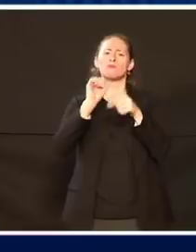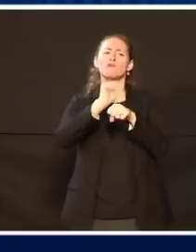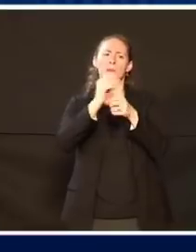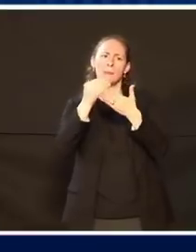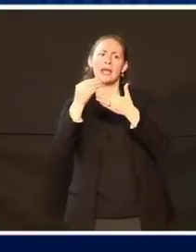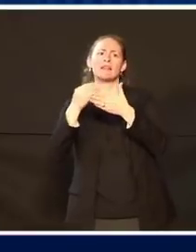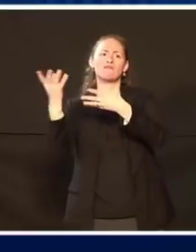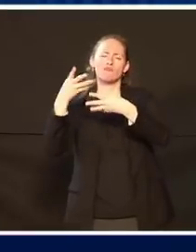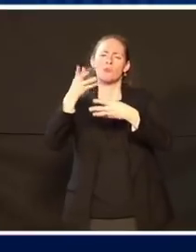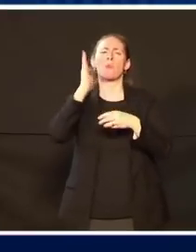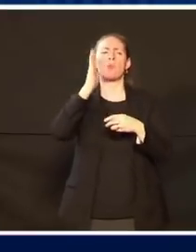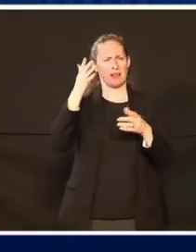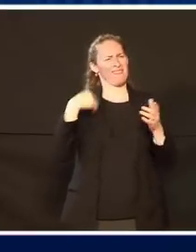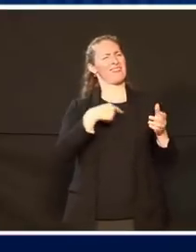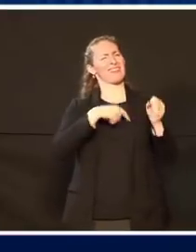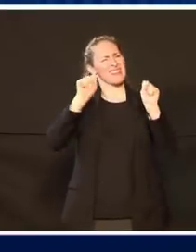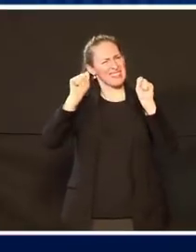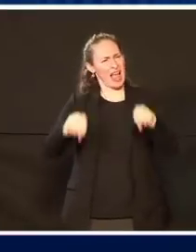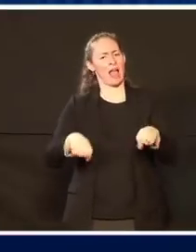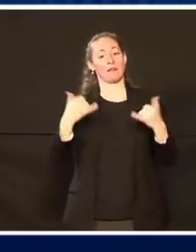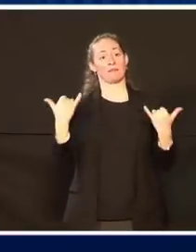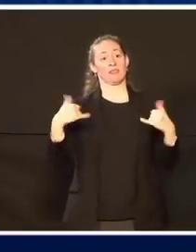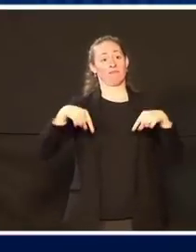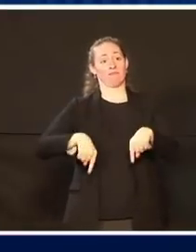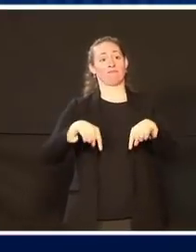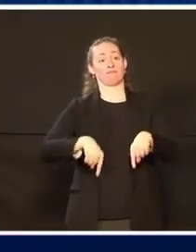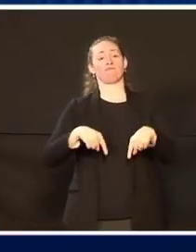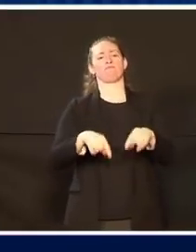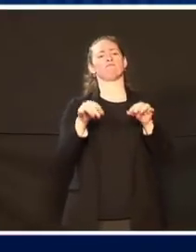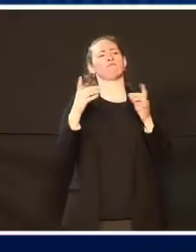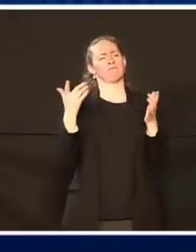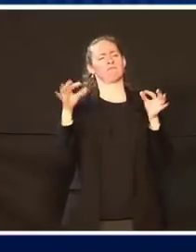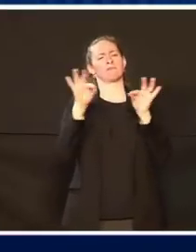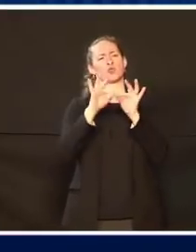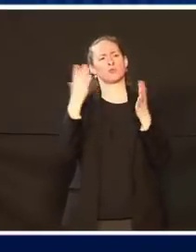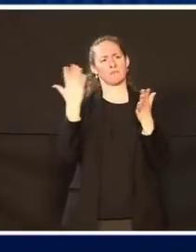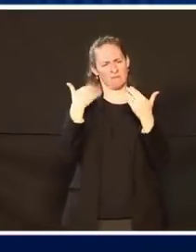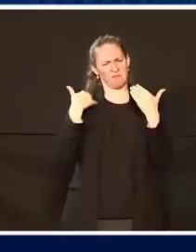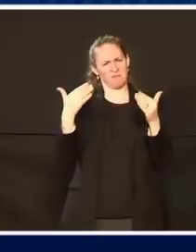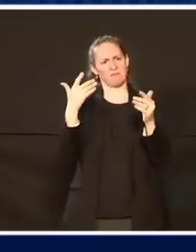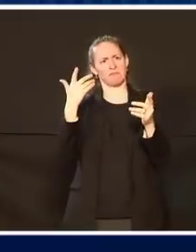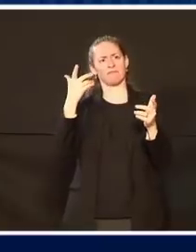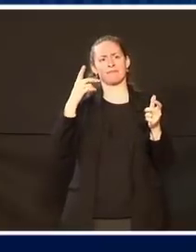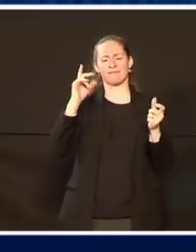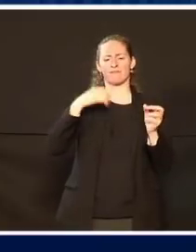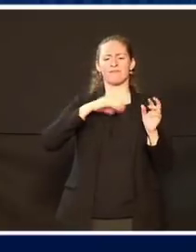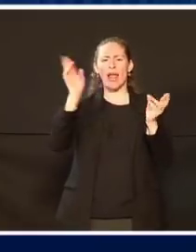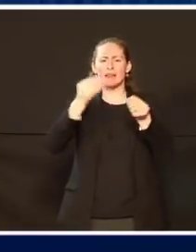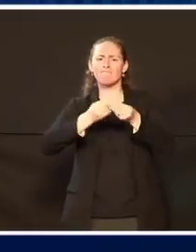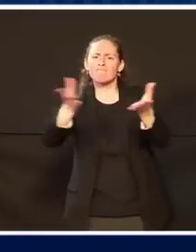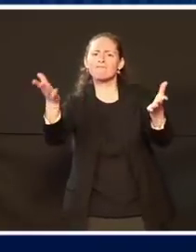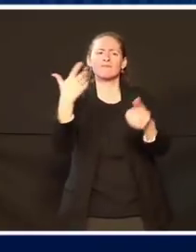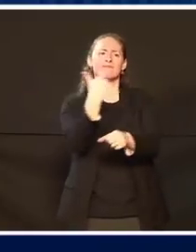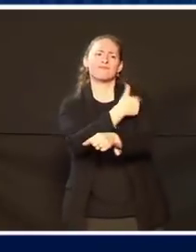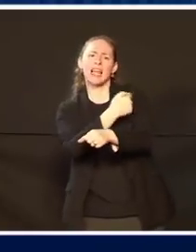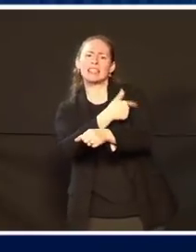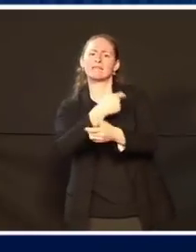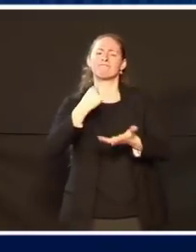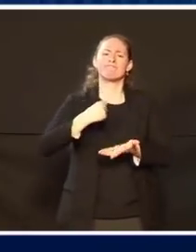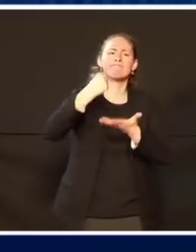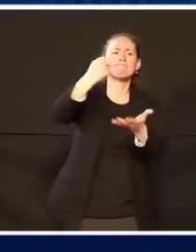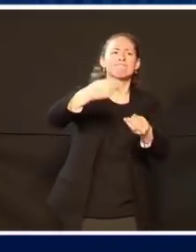hier schnüren und verabschieden. Wir werden die Menschen impfen. Wir werden sie wieder in Arbeit bringen. Wir